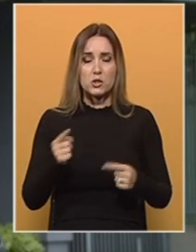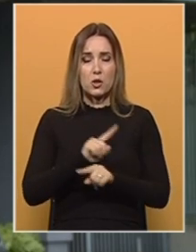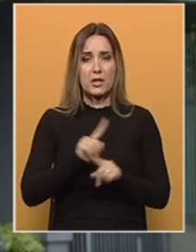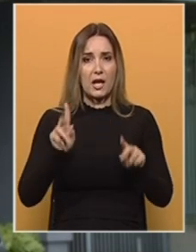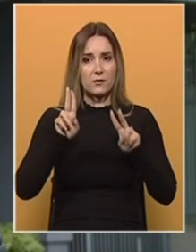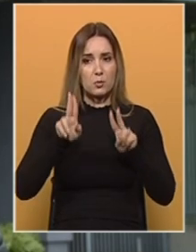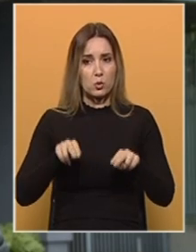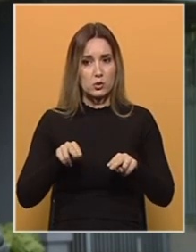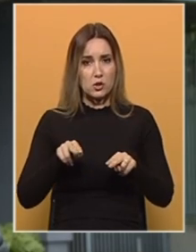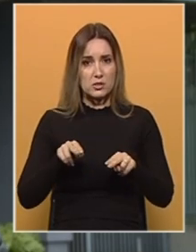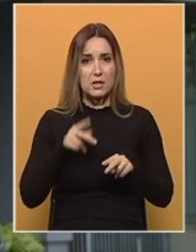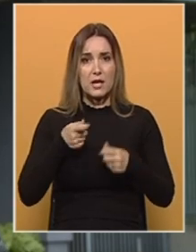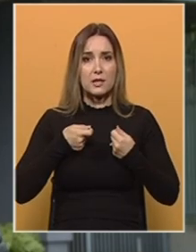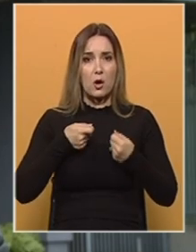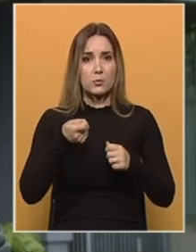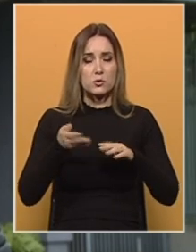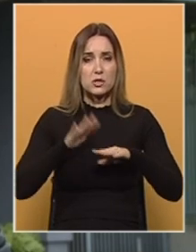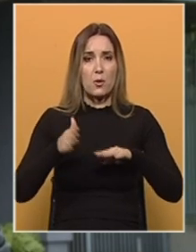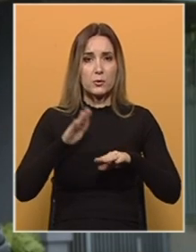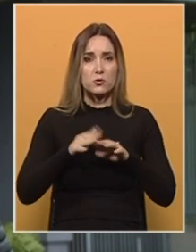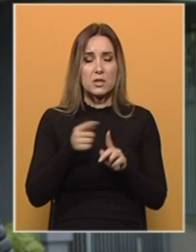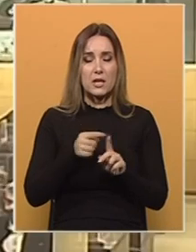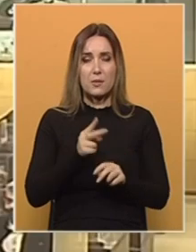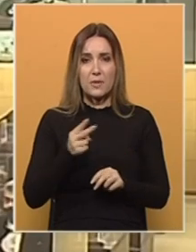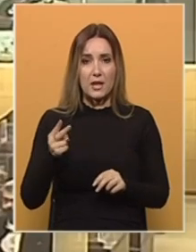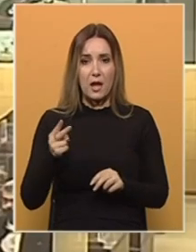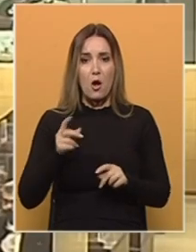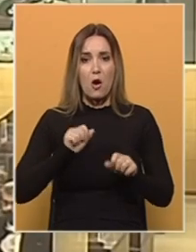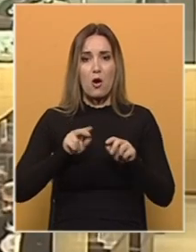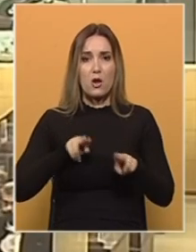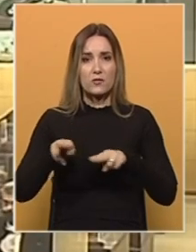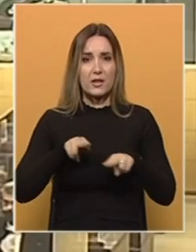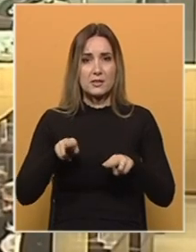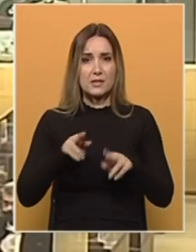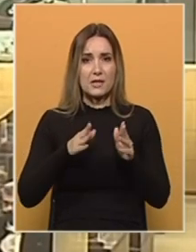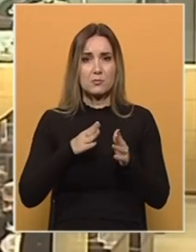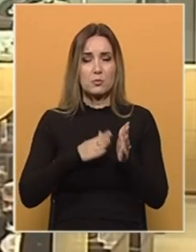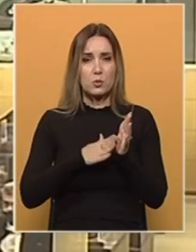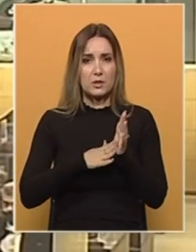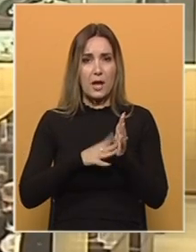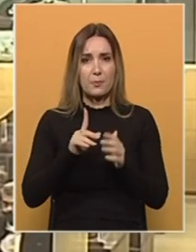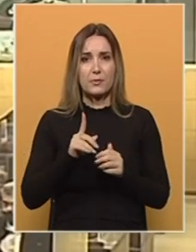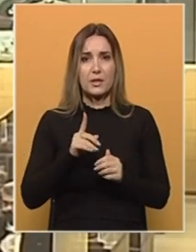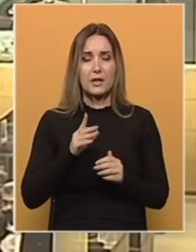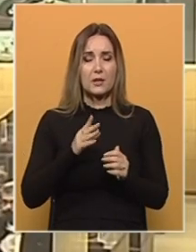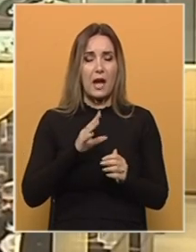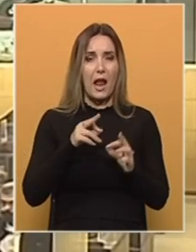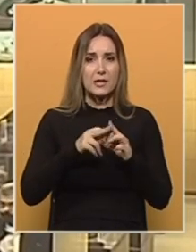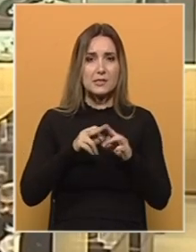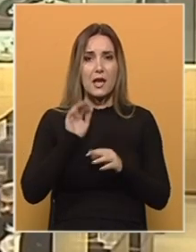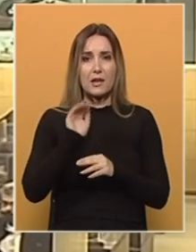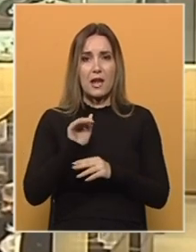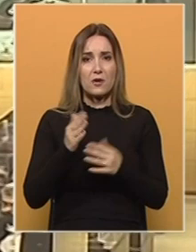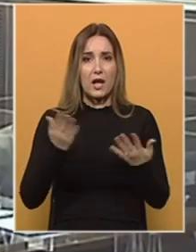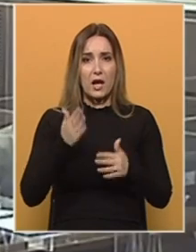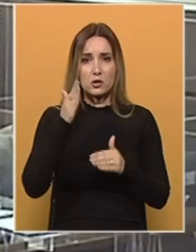mogućnost da se postojeća optužnica dopunjava ili mijenja. Odvjetnica optuženih Zijada Mutap, Alice Ramić Mutap, najavila je